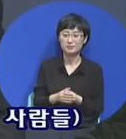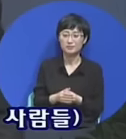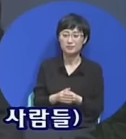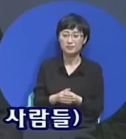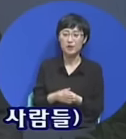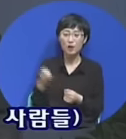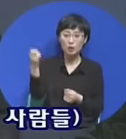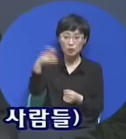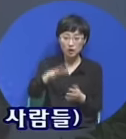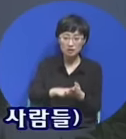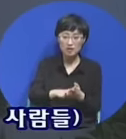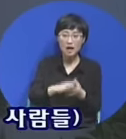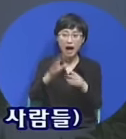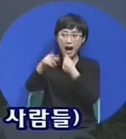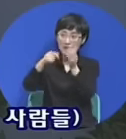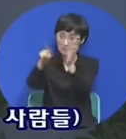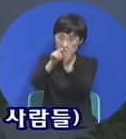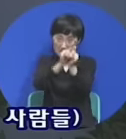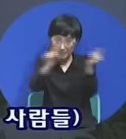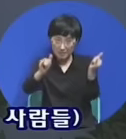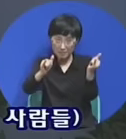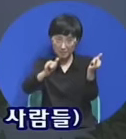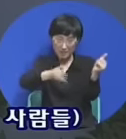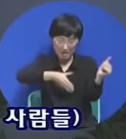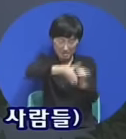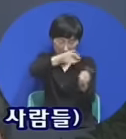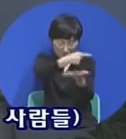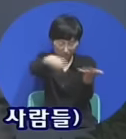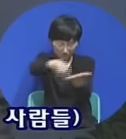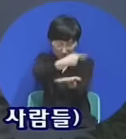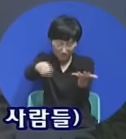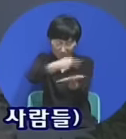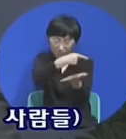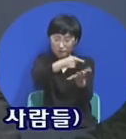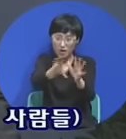선지자 다 죽일 때 선지자 백명을 숨긴 오바다